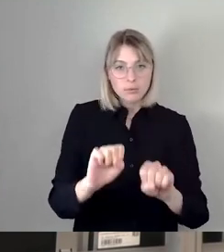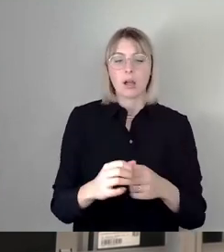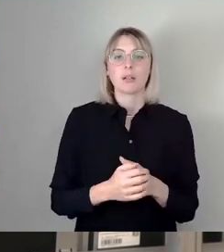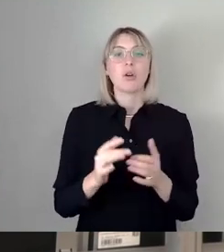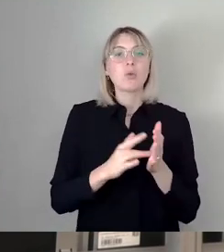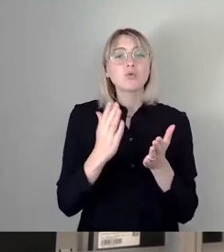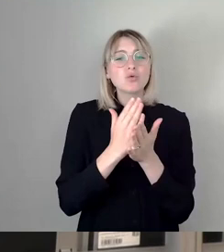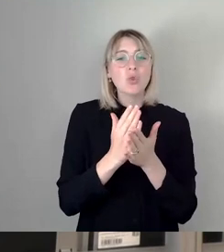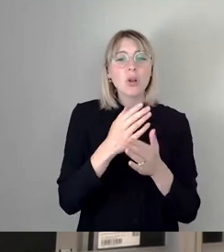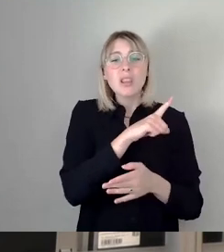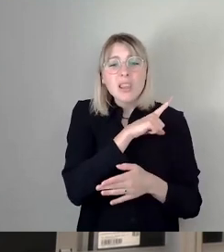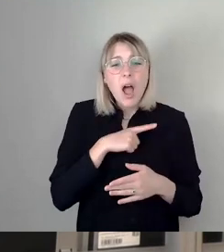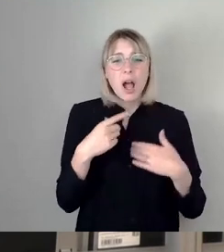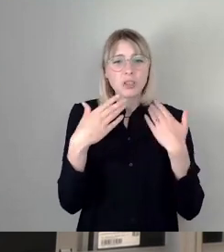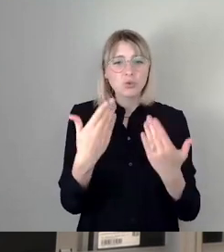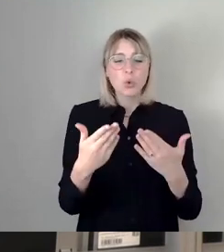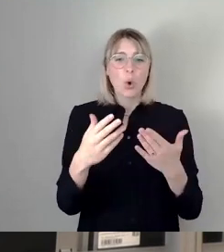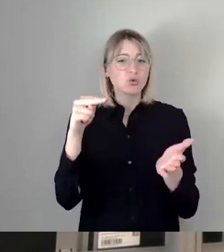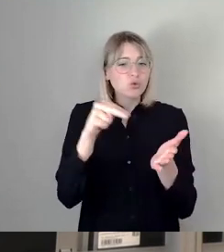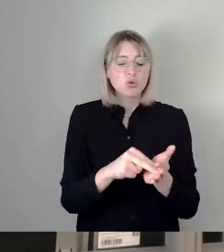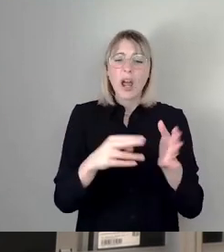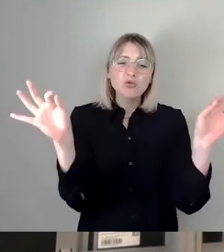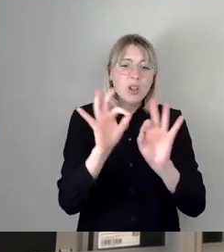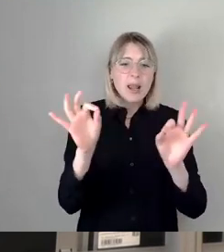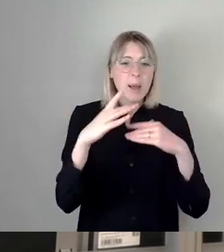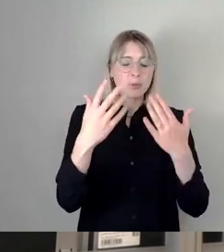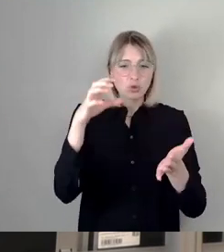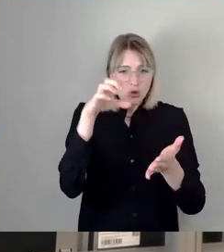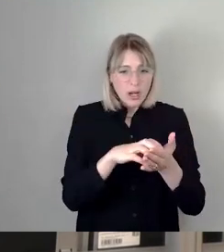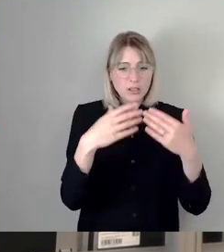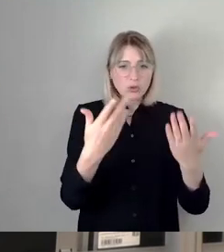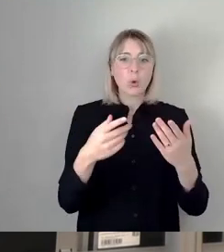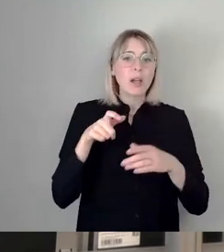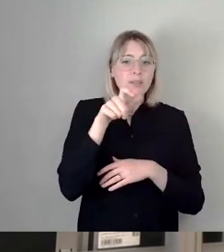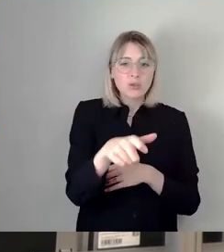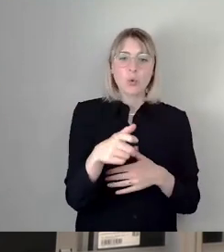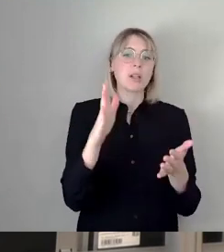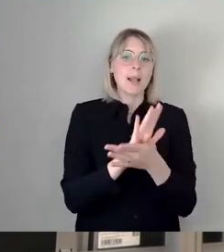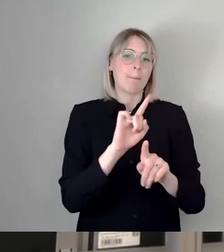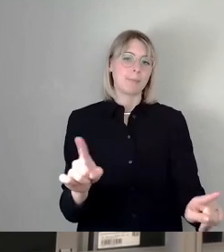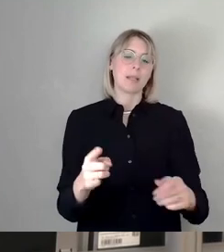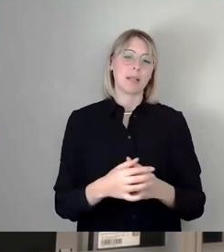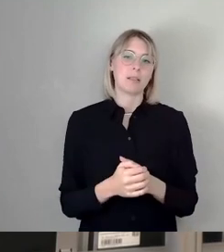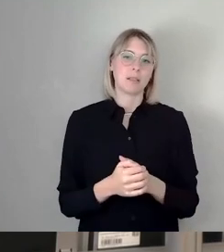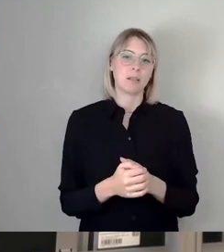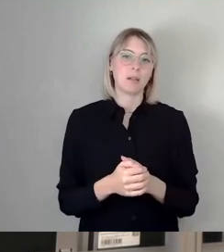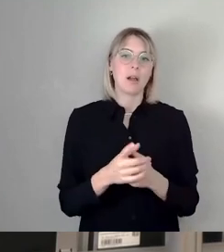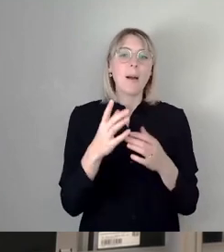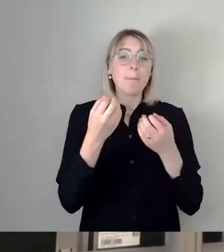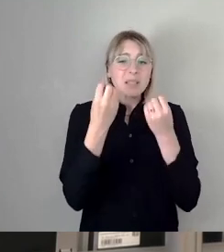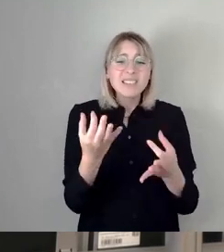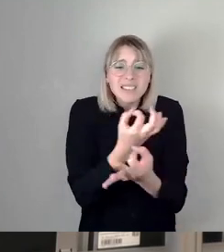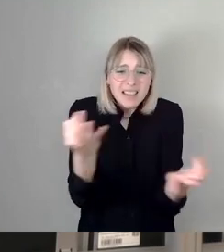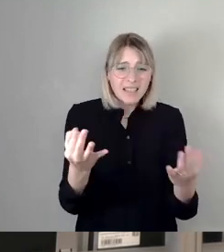ein untragbarer Zustand, der hier in dieser Stadt steht, dass wir mit den Investitionen nicht vorankommen. Passiert ist nichts, gar nichts.